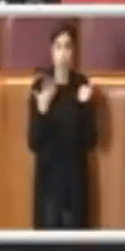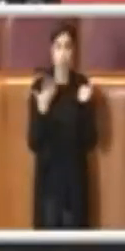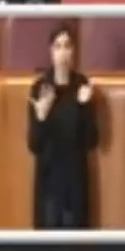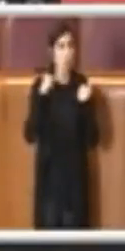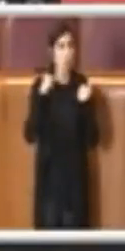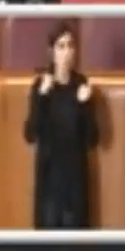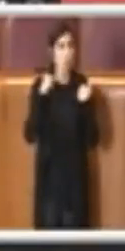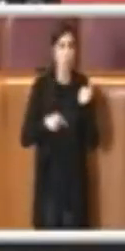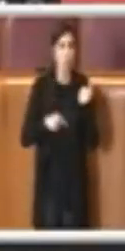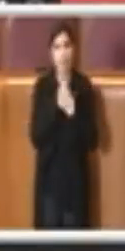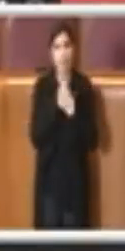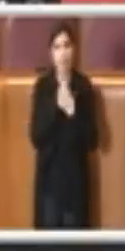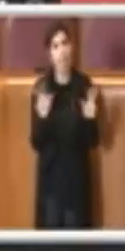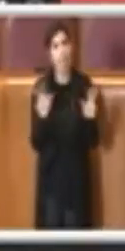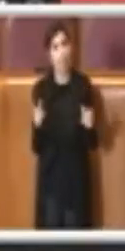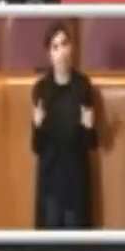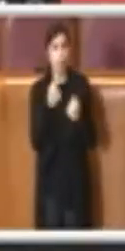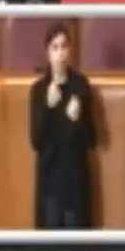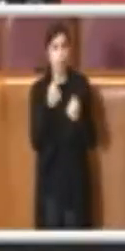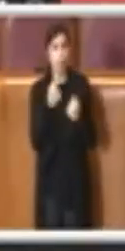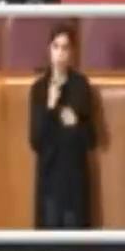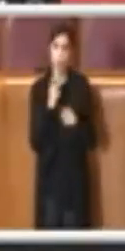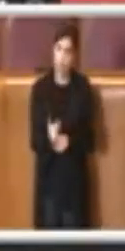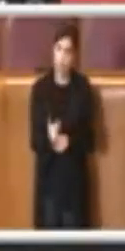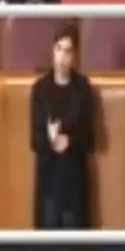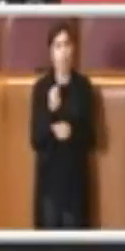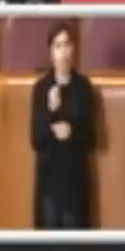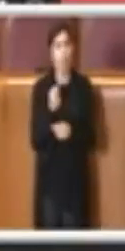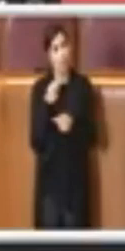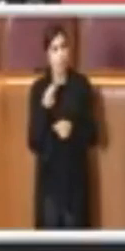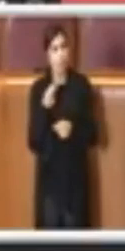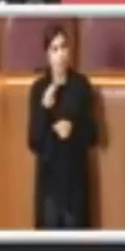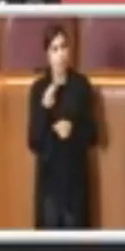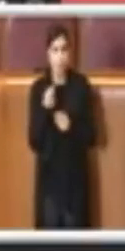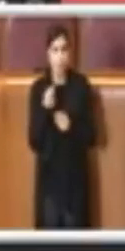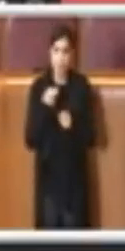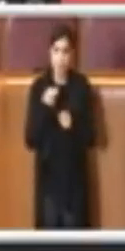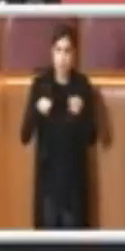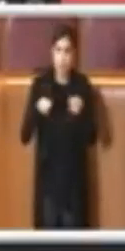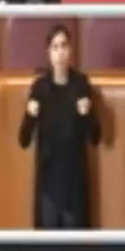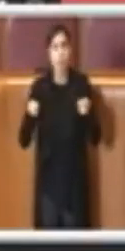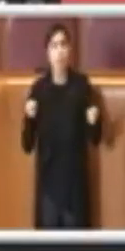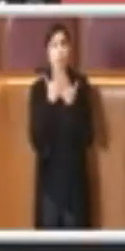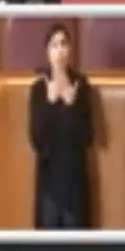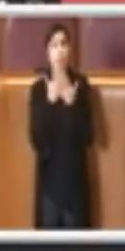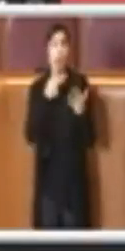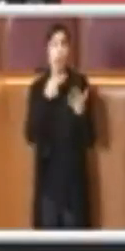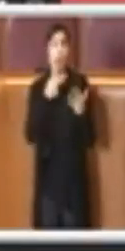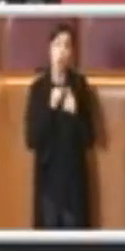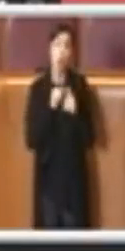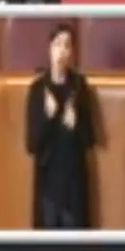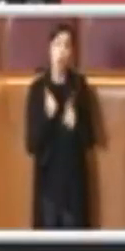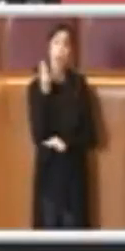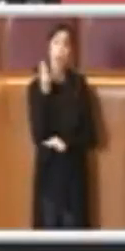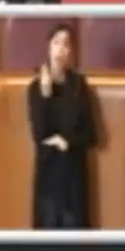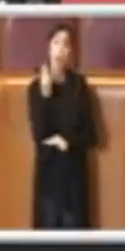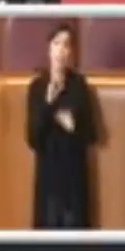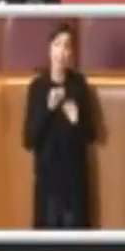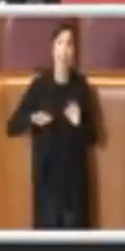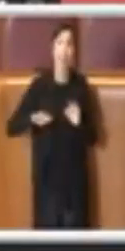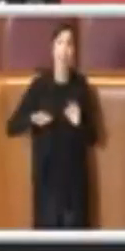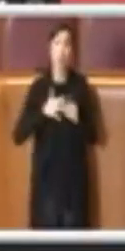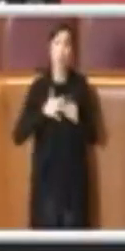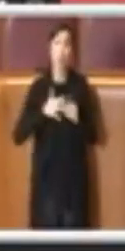dichiarazioni ad andare in questo senso, ovviamente noi come ente territoriale di prossimità,